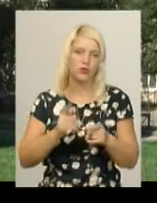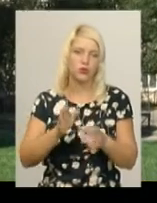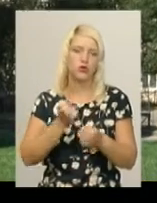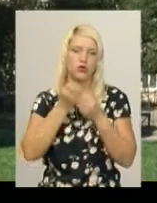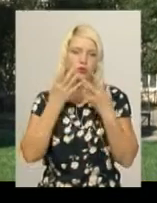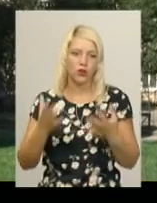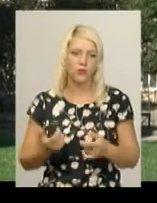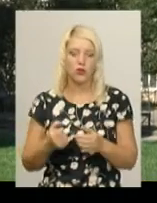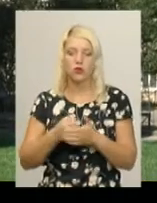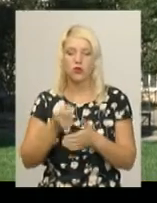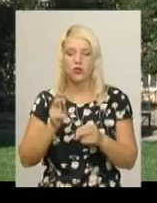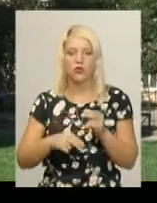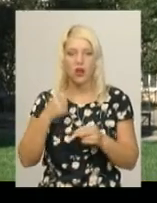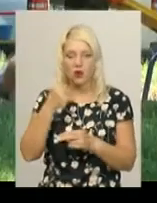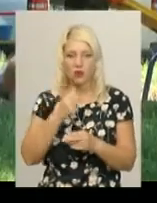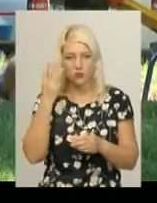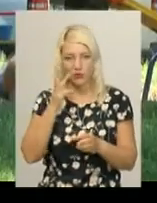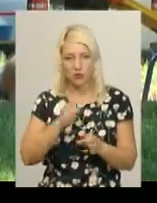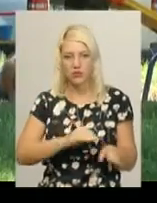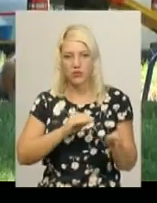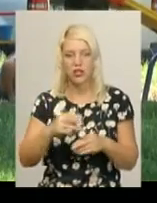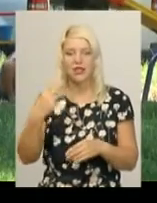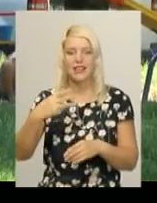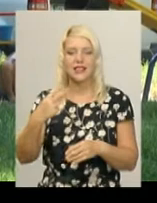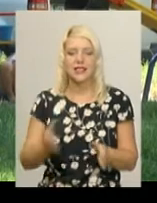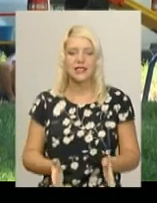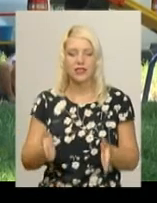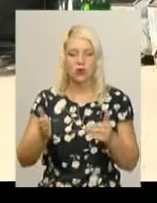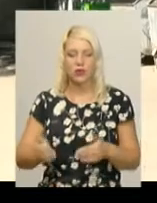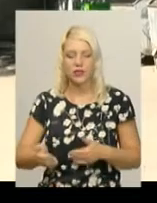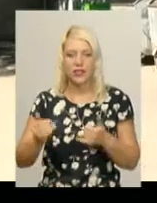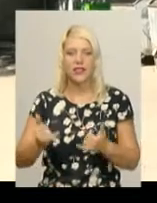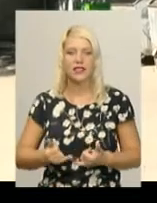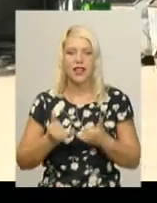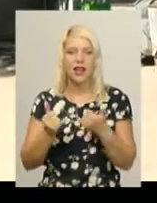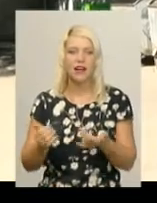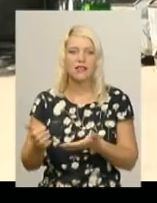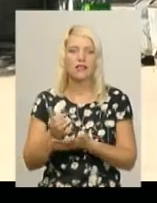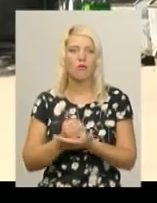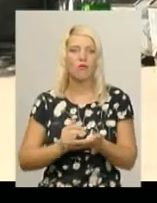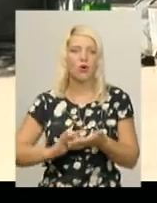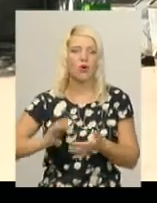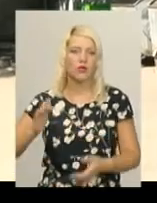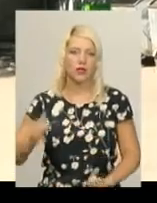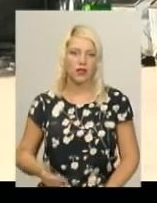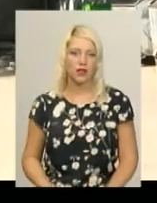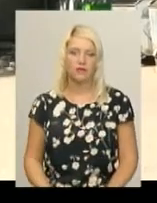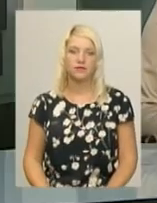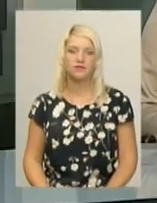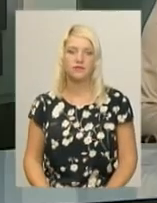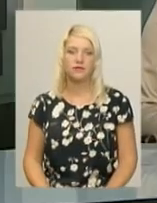До кінця року у Хмельницькому мають встановити ще 30 контейнерів для збору скла. Ірина Хижа, Олександр Горішевський, новини Поділля Центр.